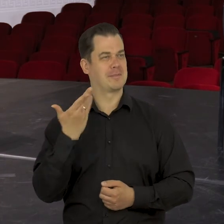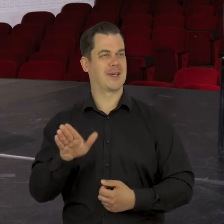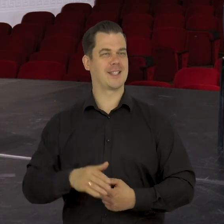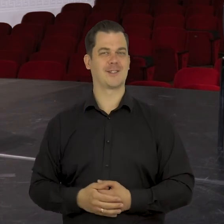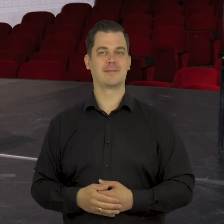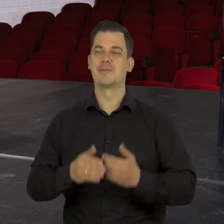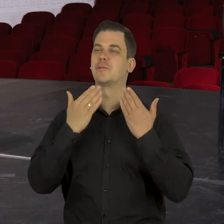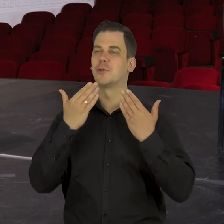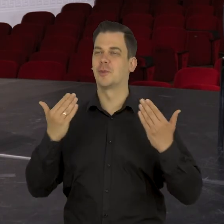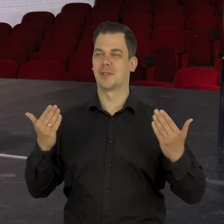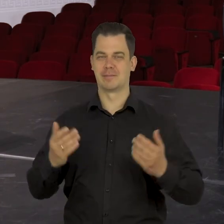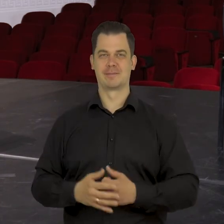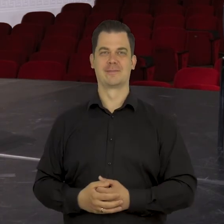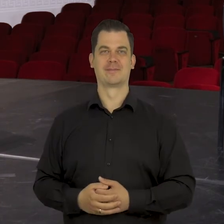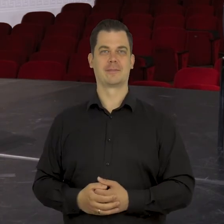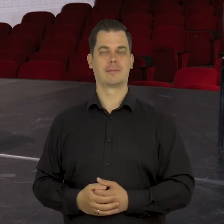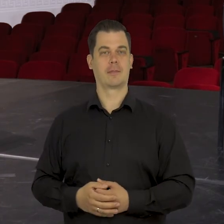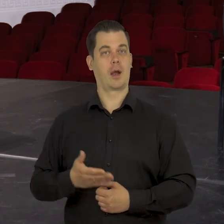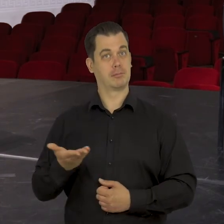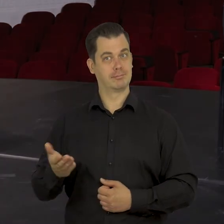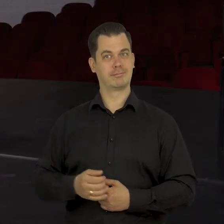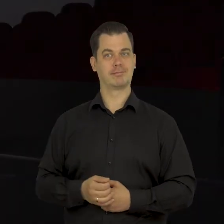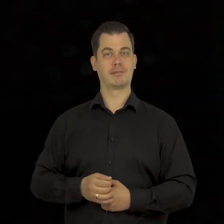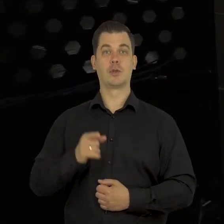teatrze. Dziękuję bardzo. Dziękujemy bardzo.